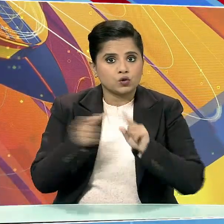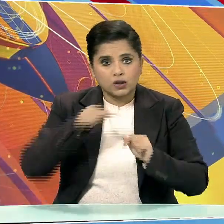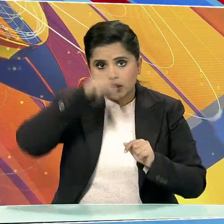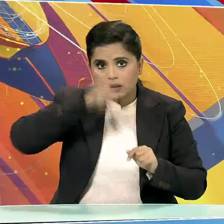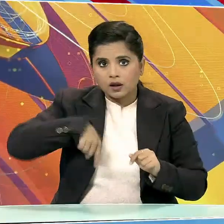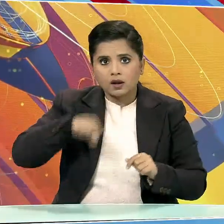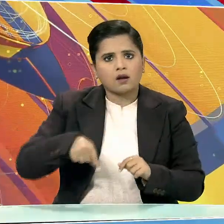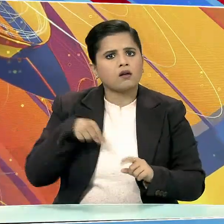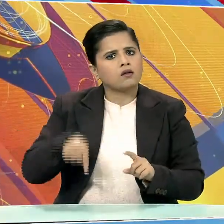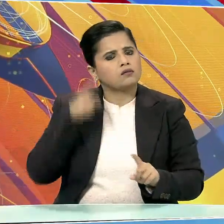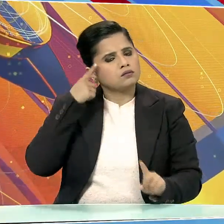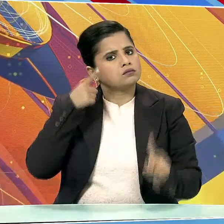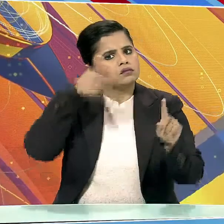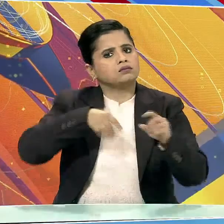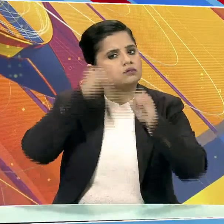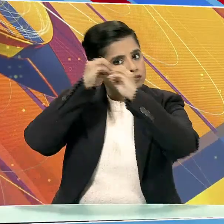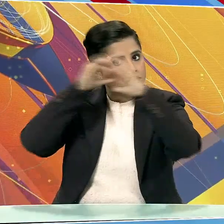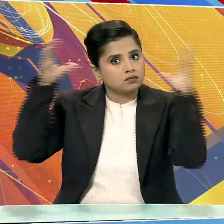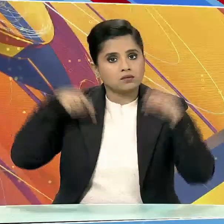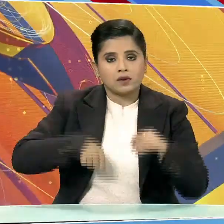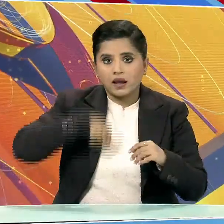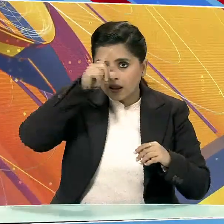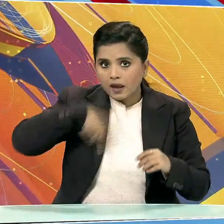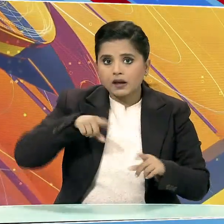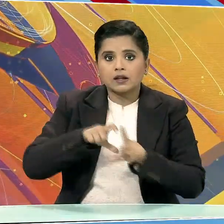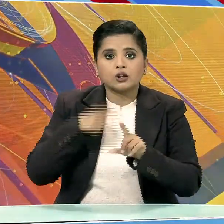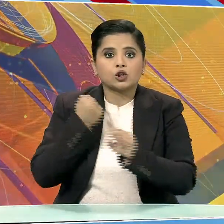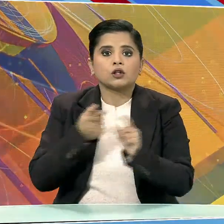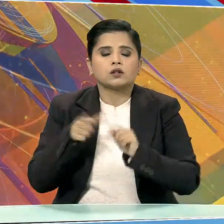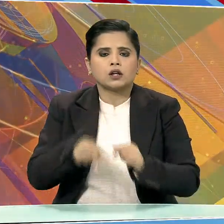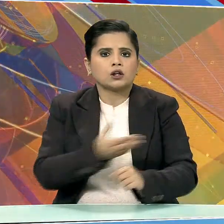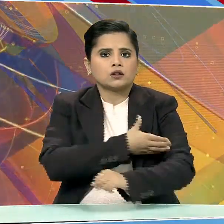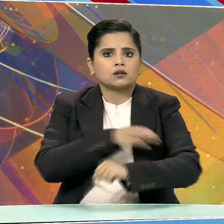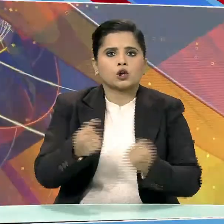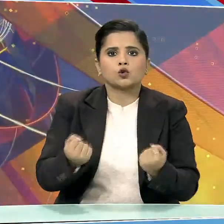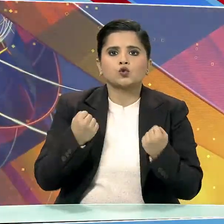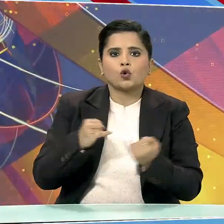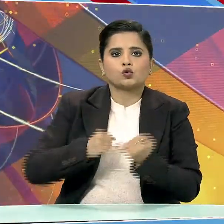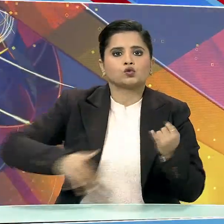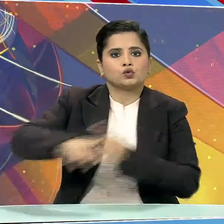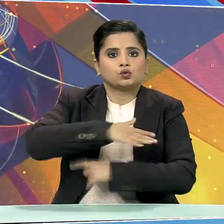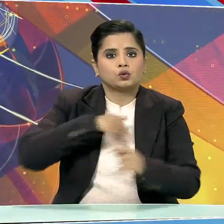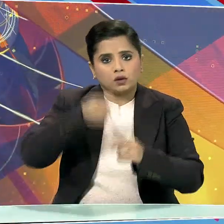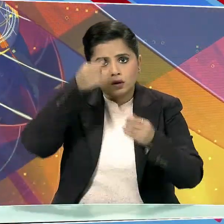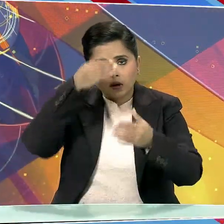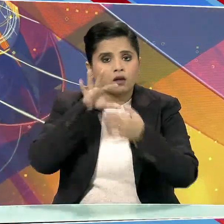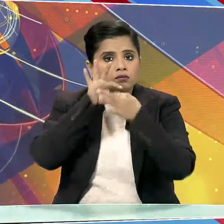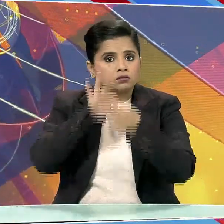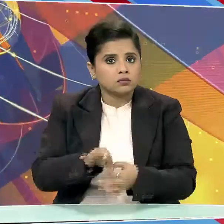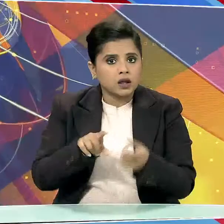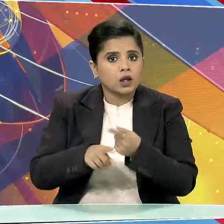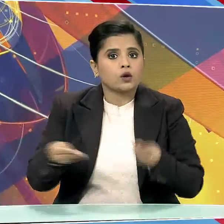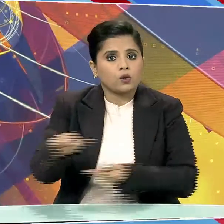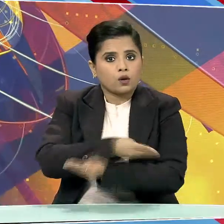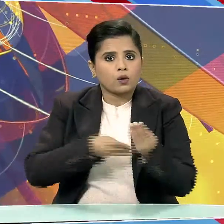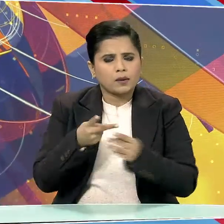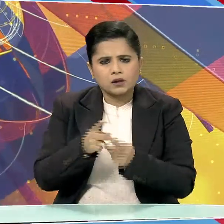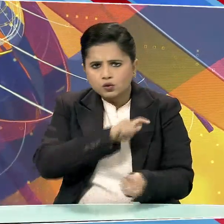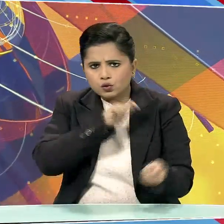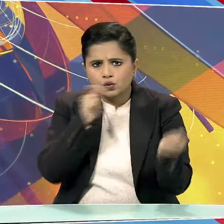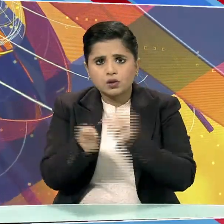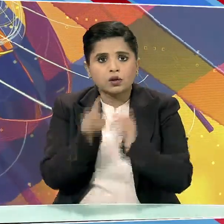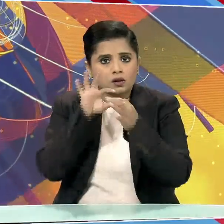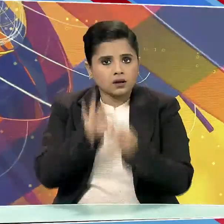परिकल्पना भारत को डिजिटल रूप से शशक्त समाज और ज्यान आधारित अर्थ व्यवस्ता में परिवर्थित